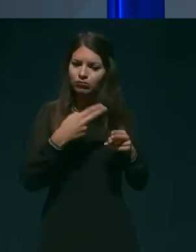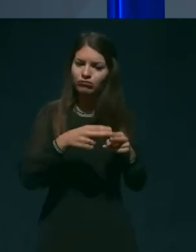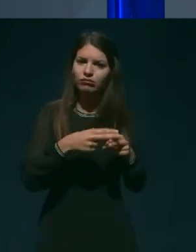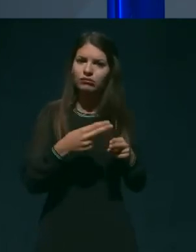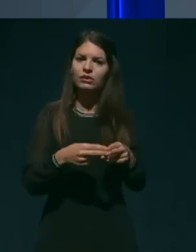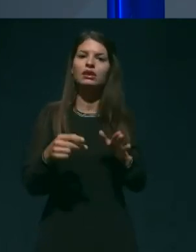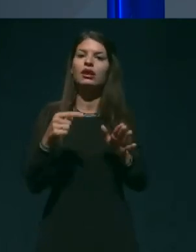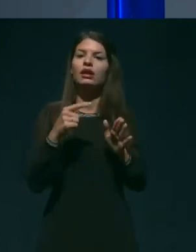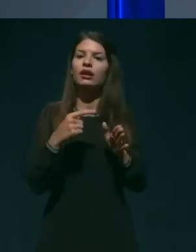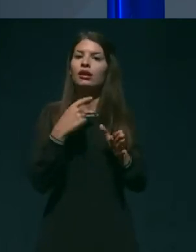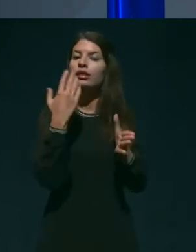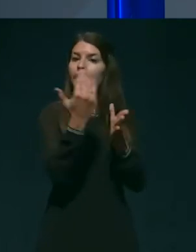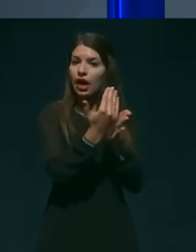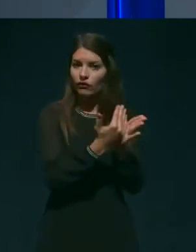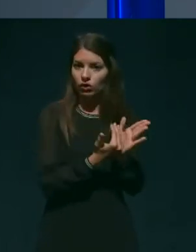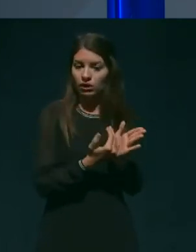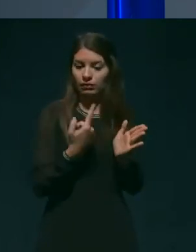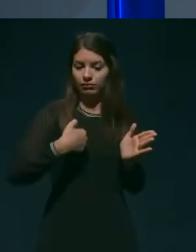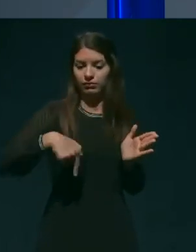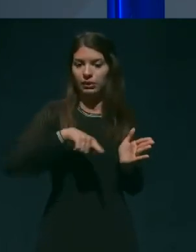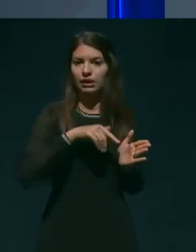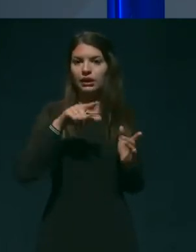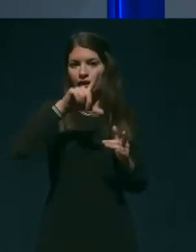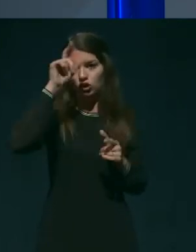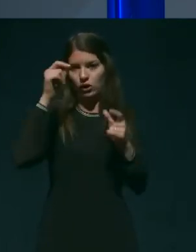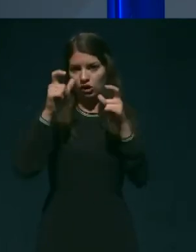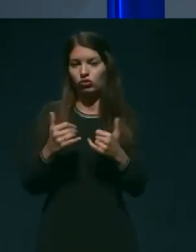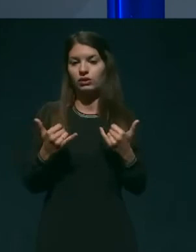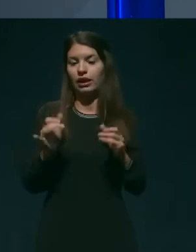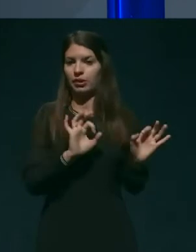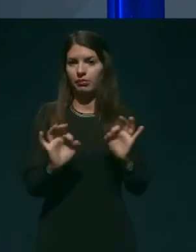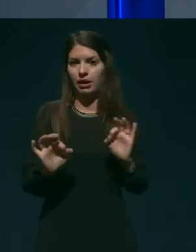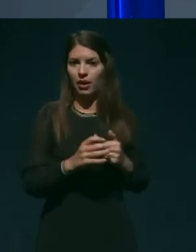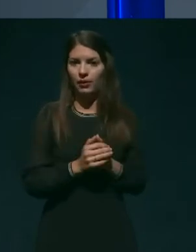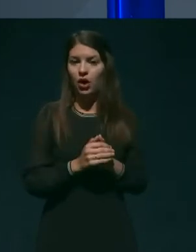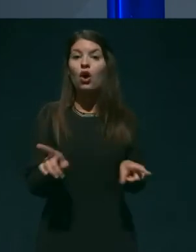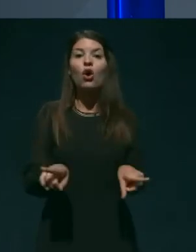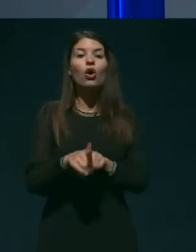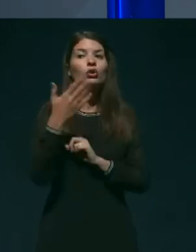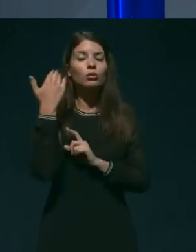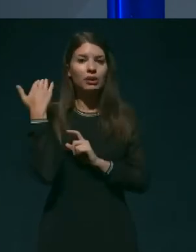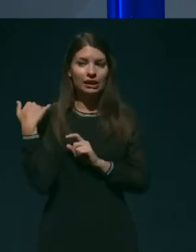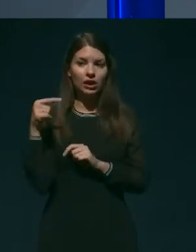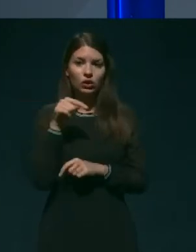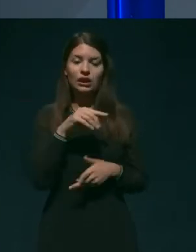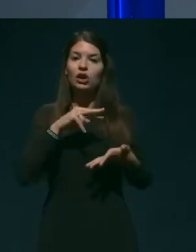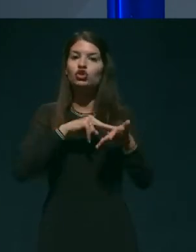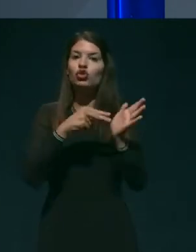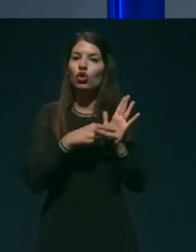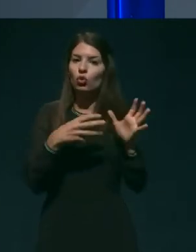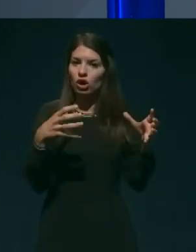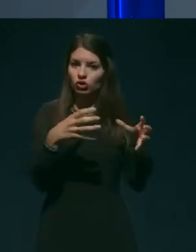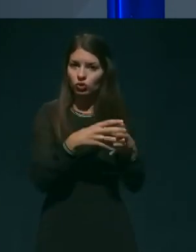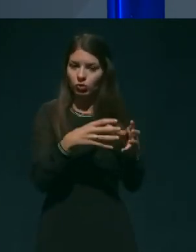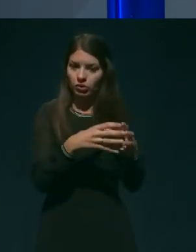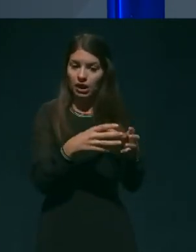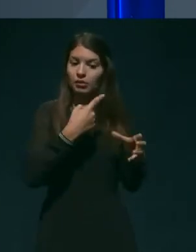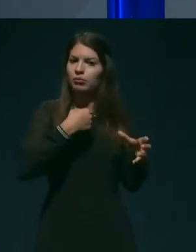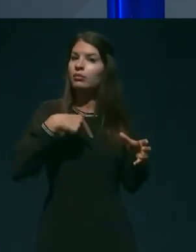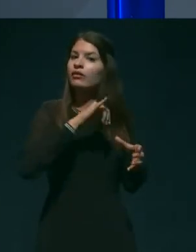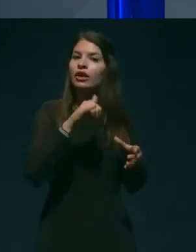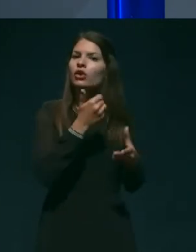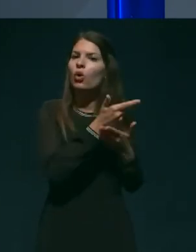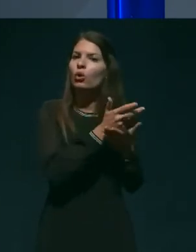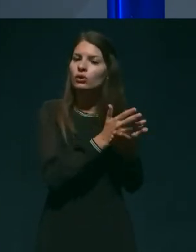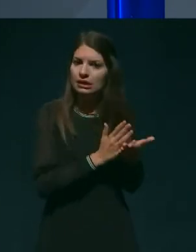ki jih pripravlja NIRZ. Kot v preteklosti, seveda strokovna skupina oceni, da je